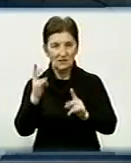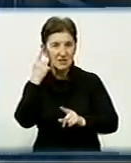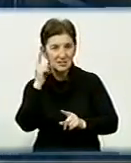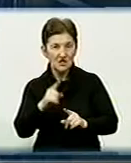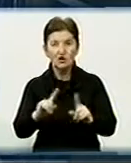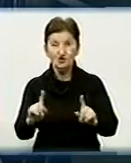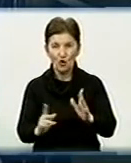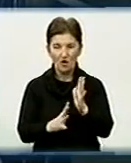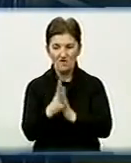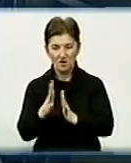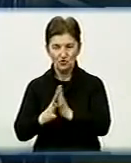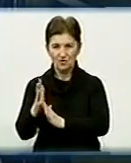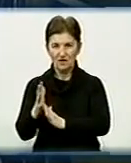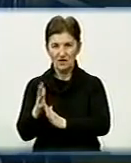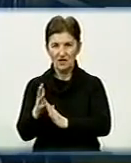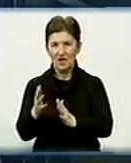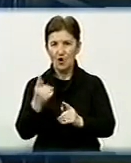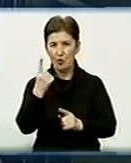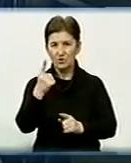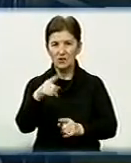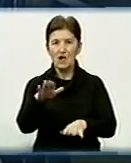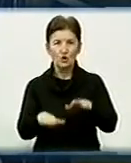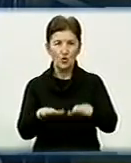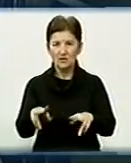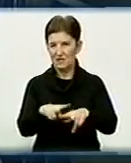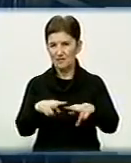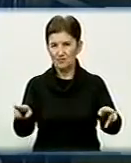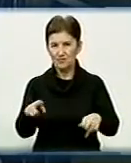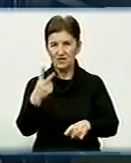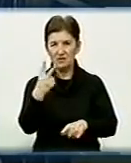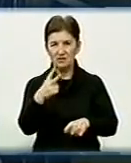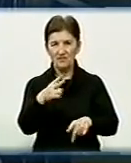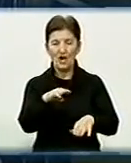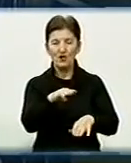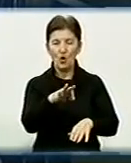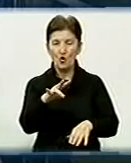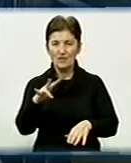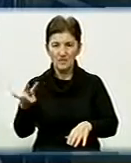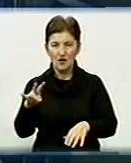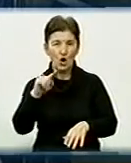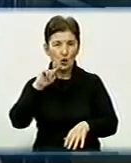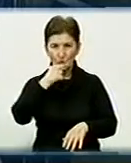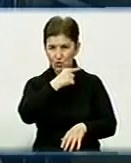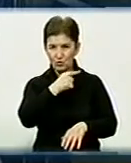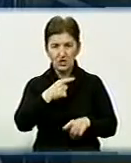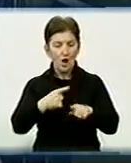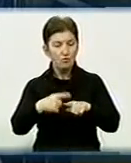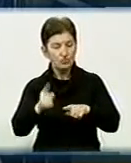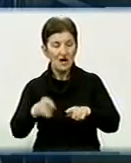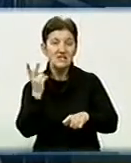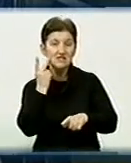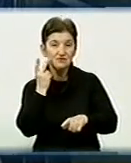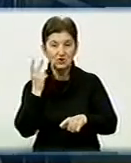вирощуєш. Вирощування однієї тони буряка – це все одно, що дві тони кукурузи треба виростити. Тобто буряк завжди був